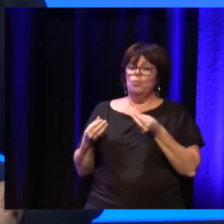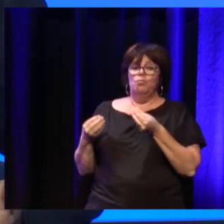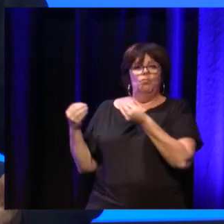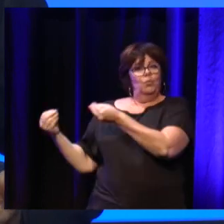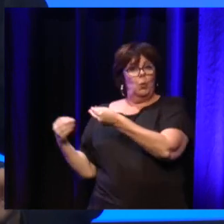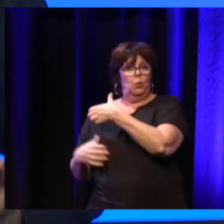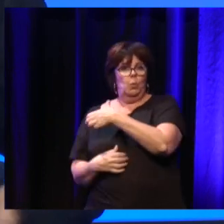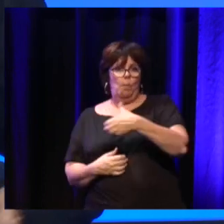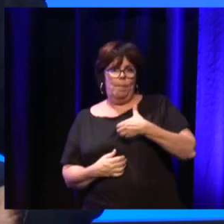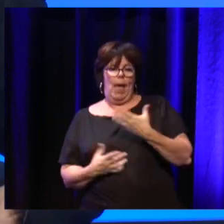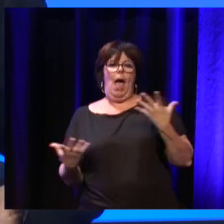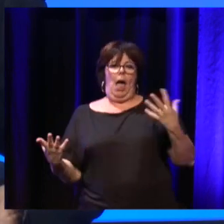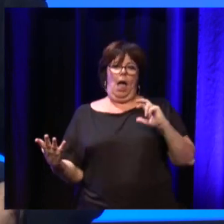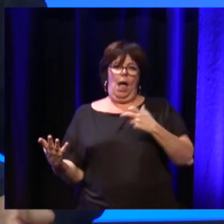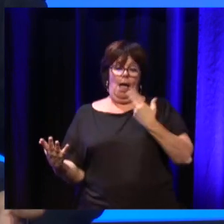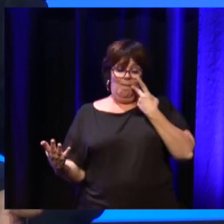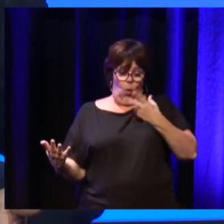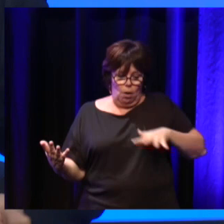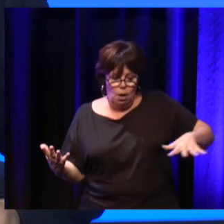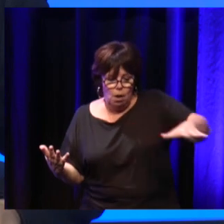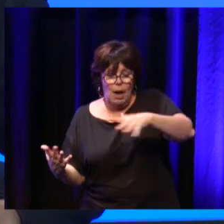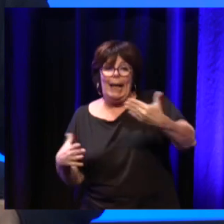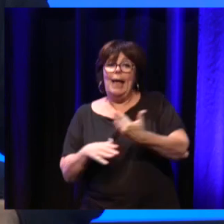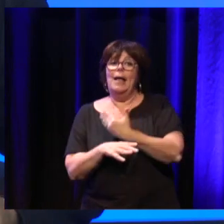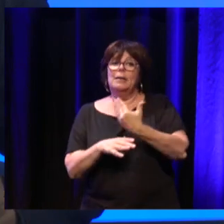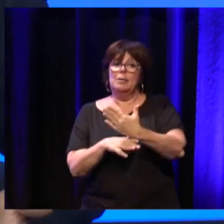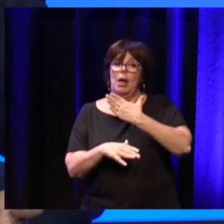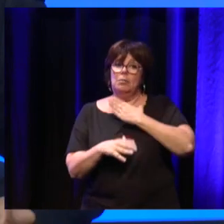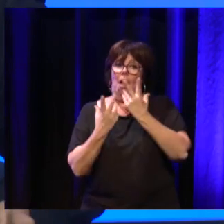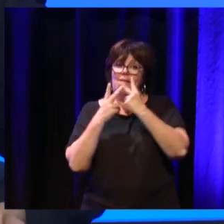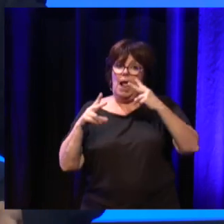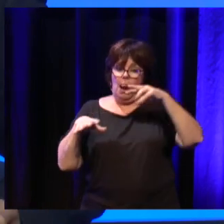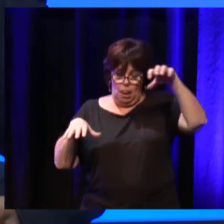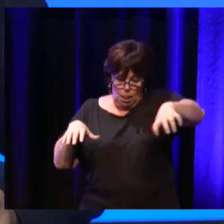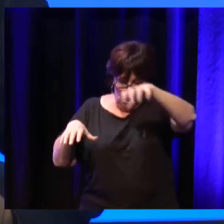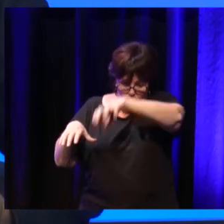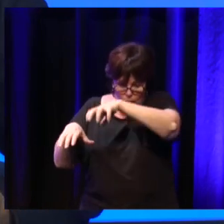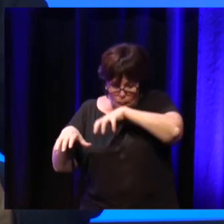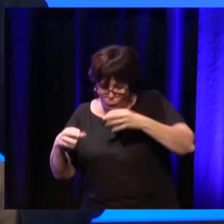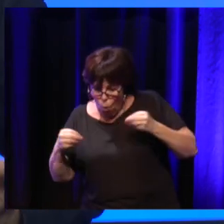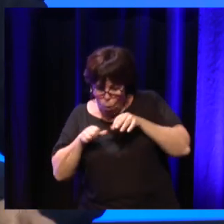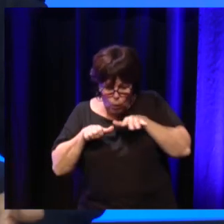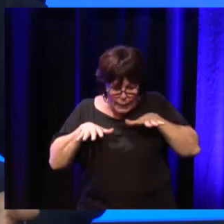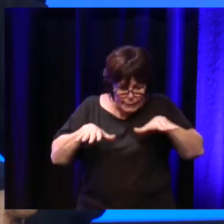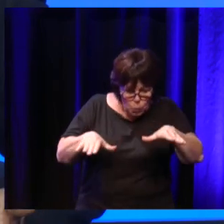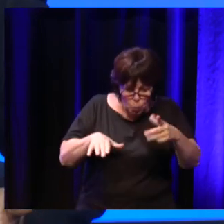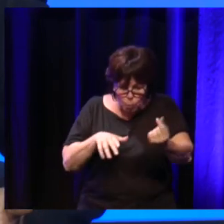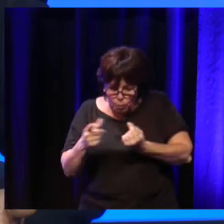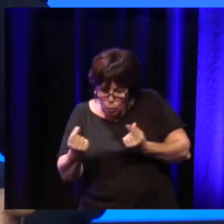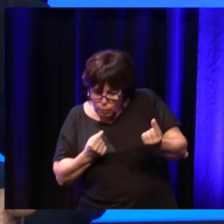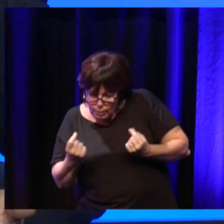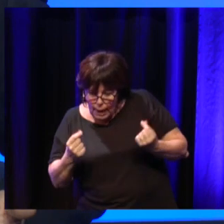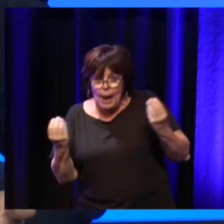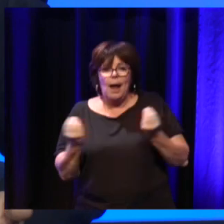parce que c'est particulièrement complexe de pouvoir identifier ce qui se fait sur l'ensemble du territoire et surtout de voir la cohérence de ces